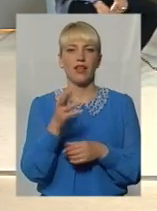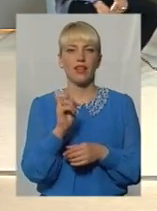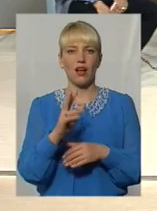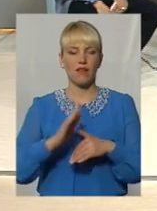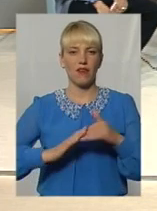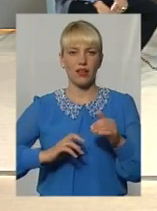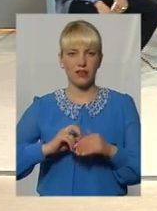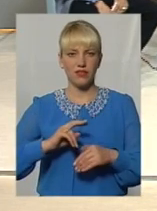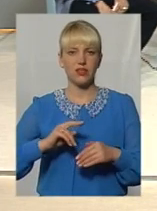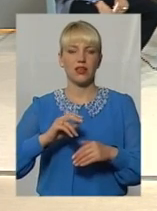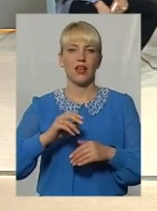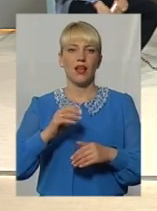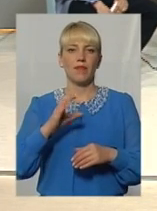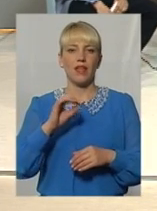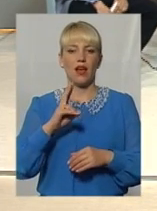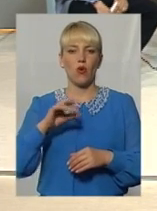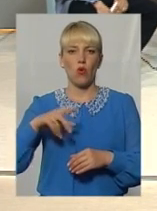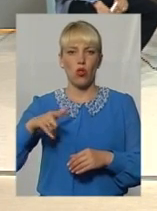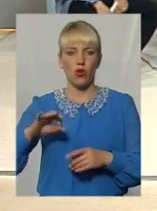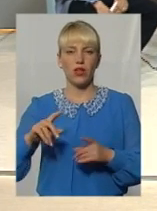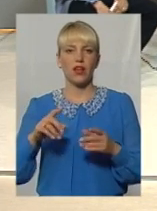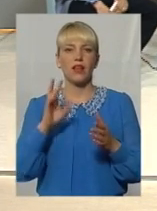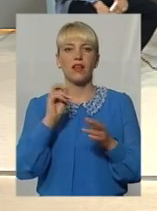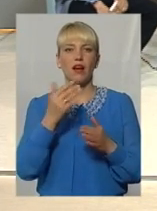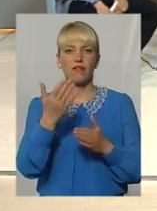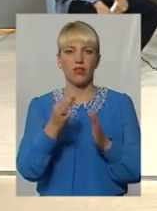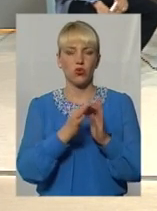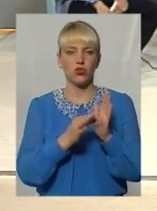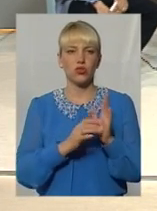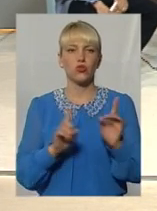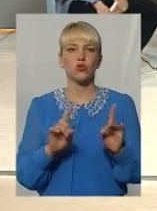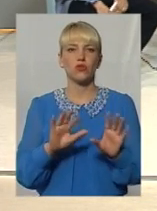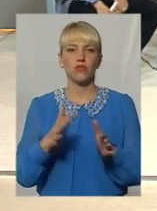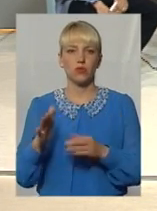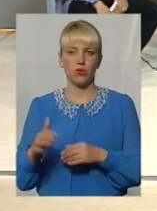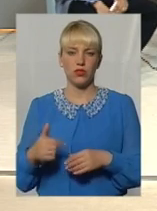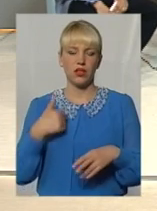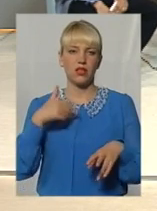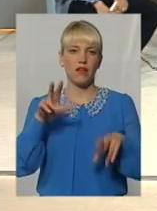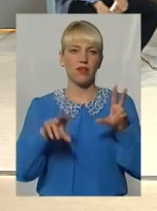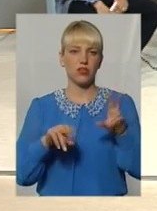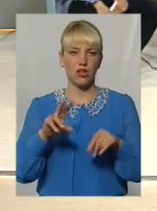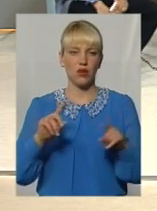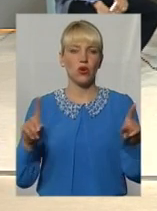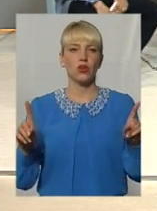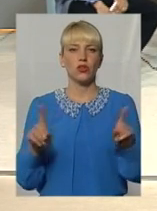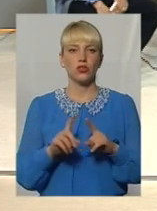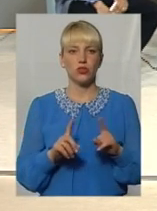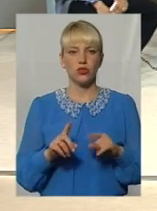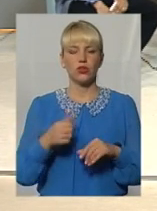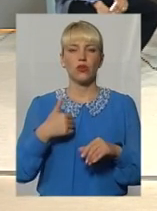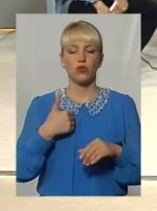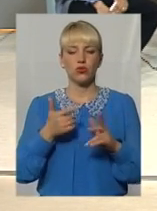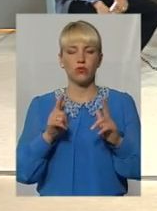-екологи, оцінюєте, що відбулося? Я вважаю, що хочу